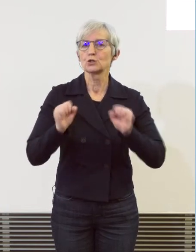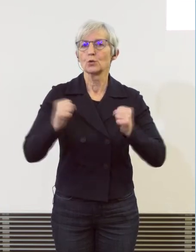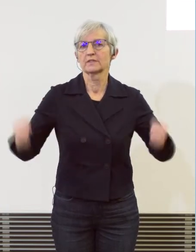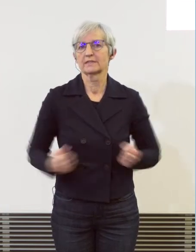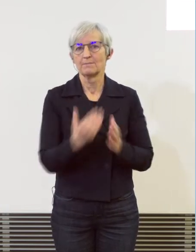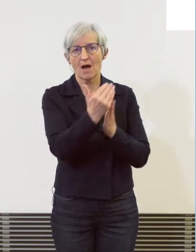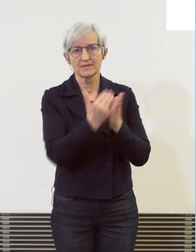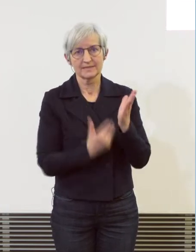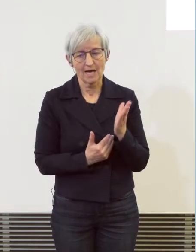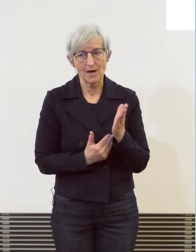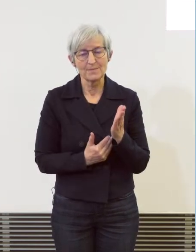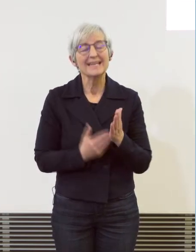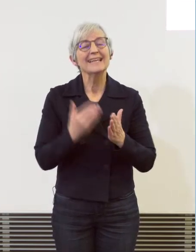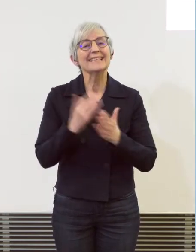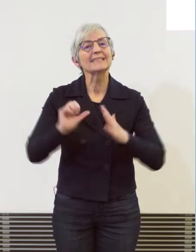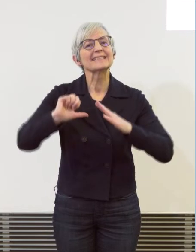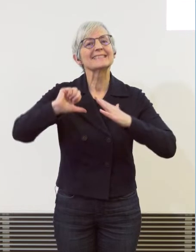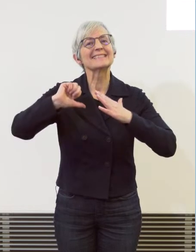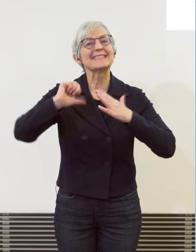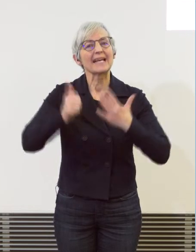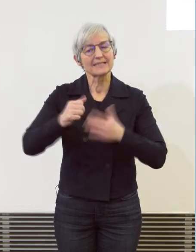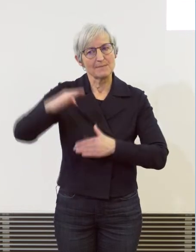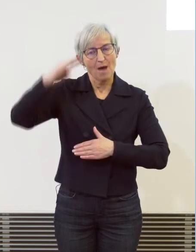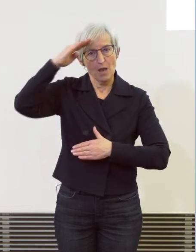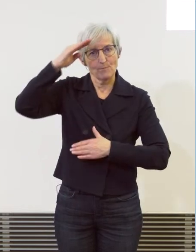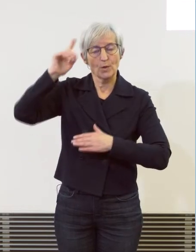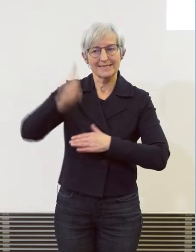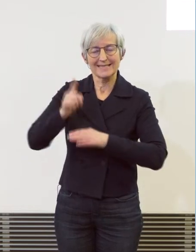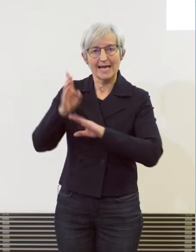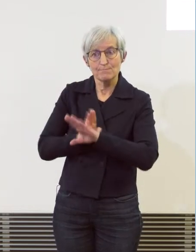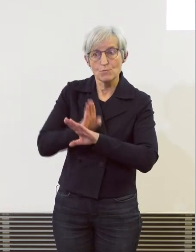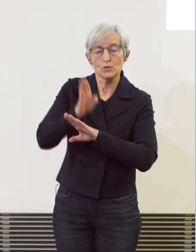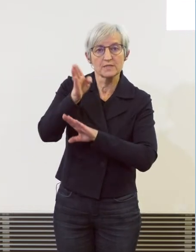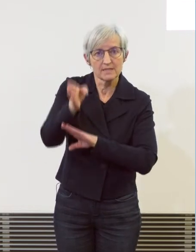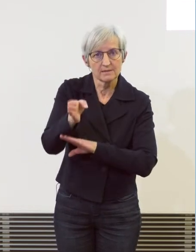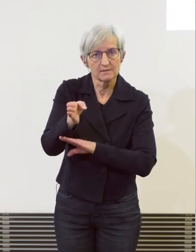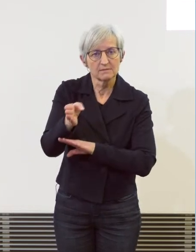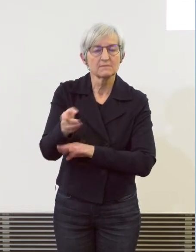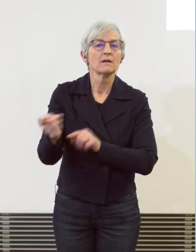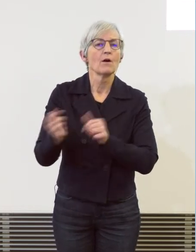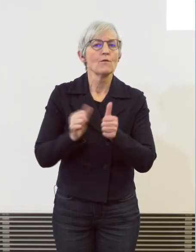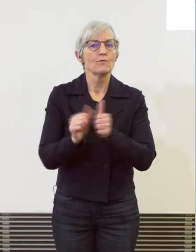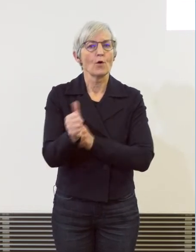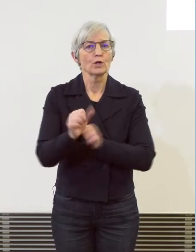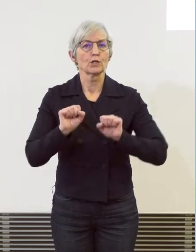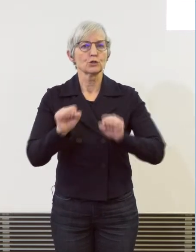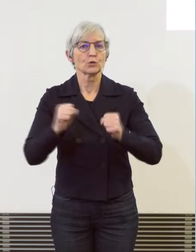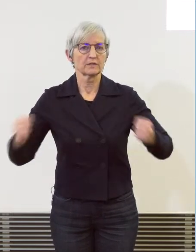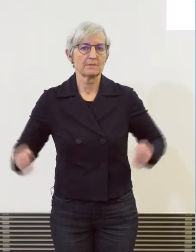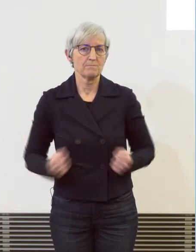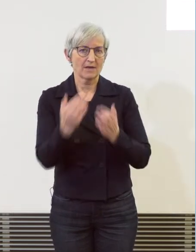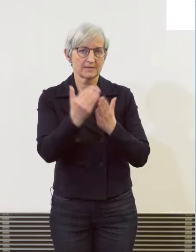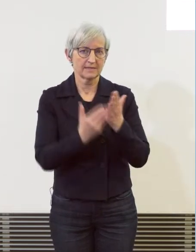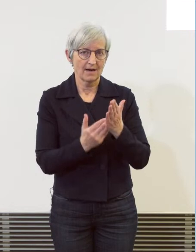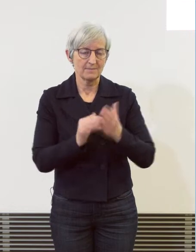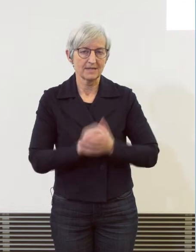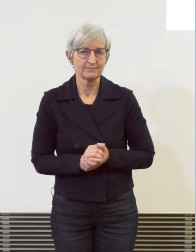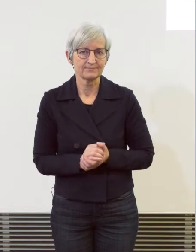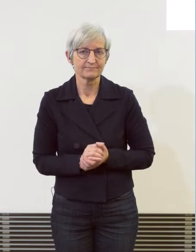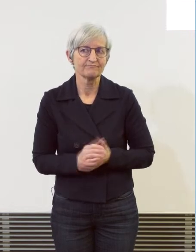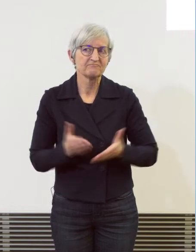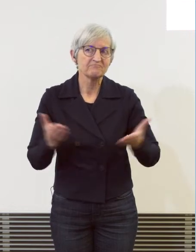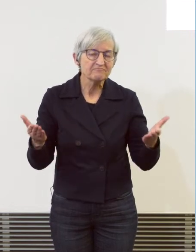es eine Schutzmassnahme gegeben. Und das kann man jetzt interpretieren auf verschiedene Arten und Weisen. kann sagen, die